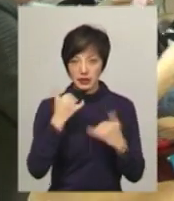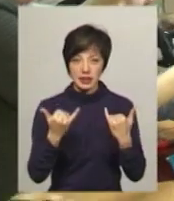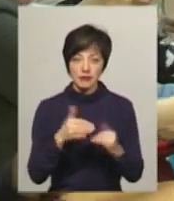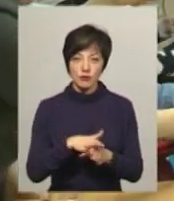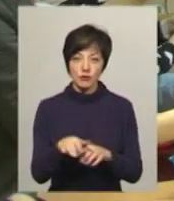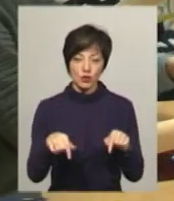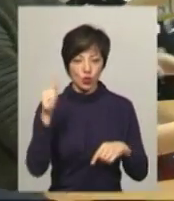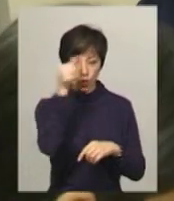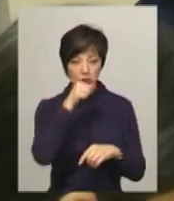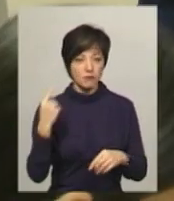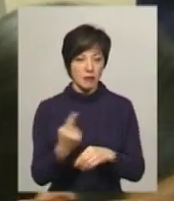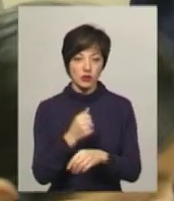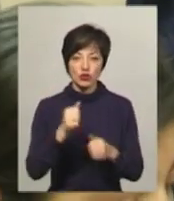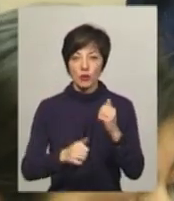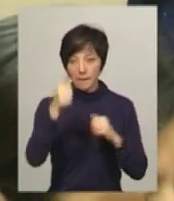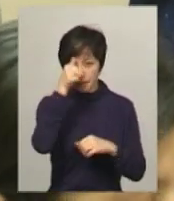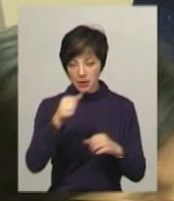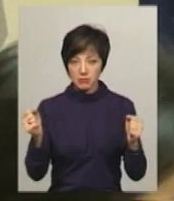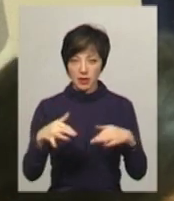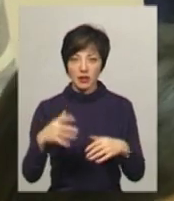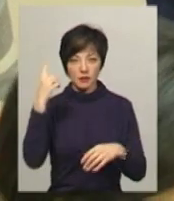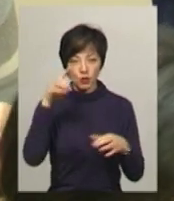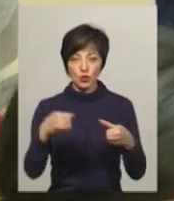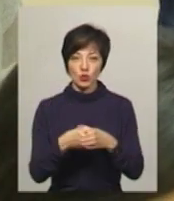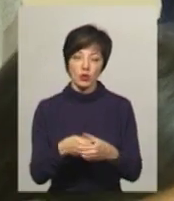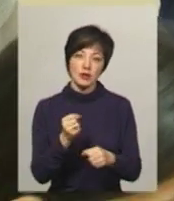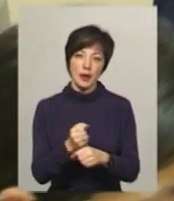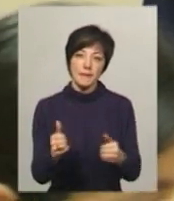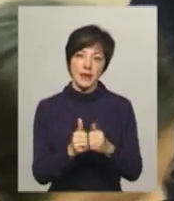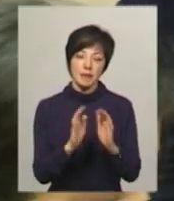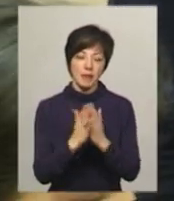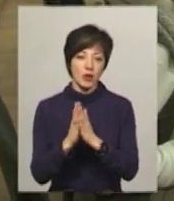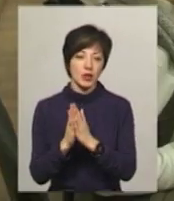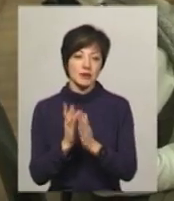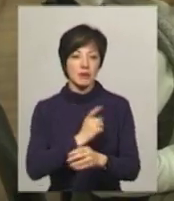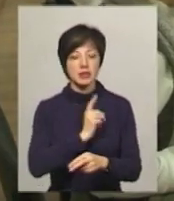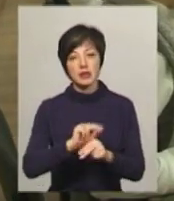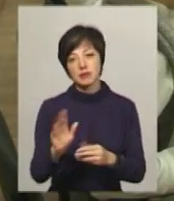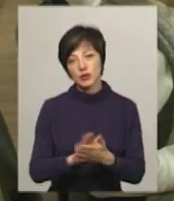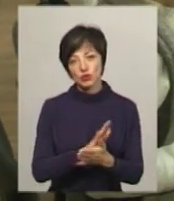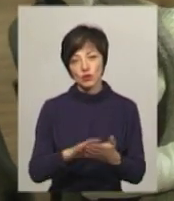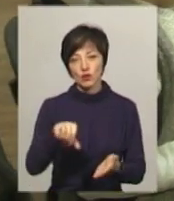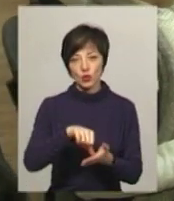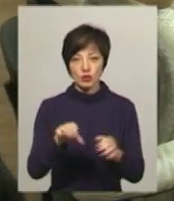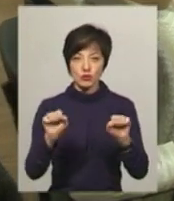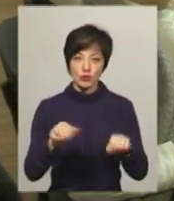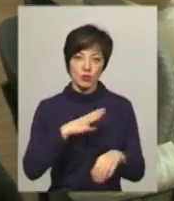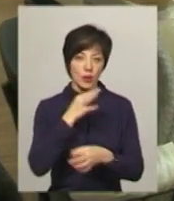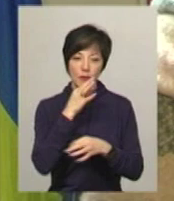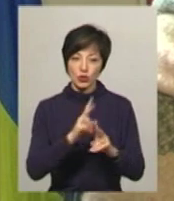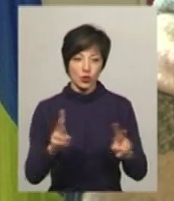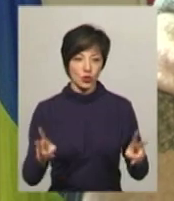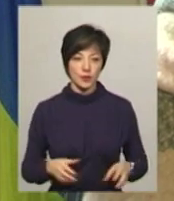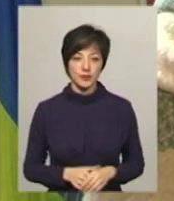відбувся цьогоріч вперше. Щомісяця тут збирається творчий гурток, який діє при книгозбірні. Майстер-класи безкоштовні, участь у них може взяти будь-хто.